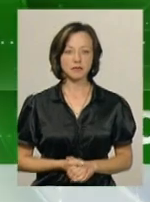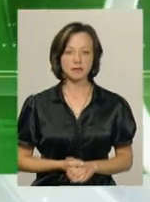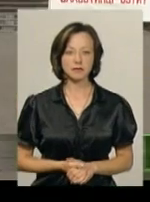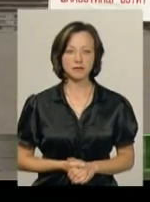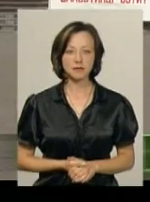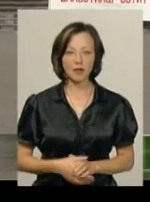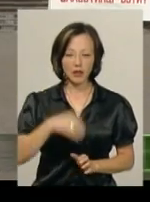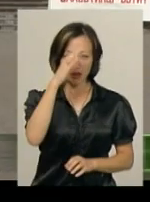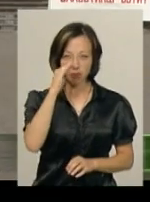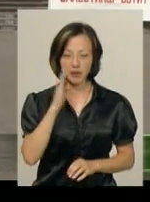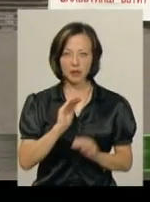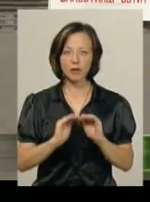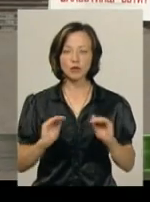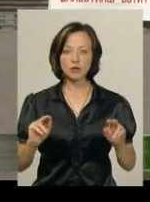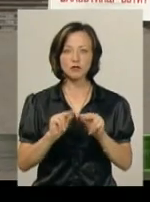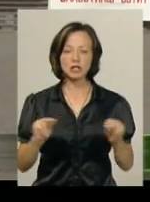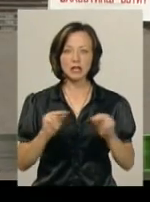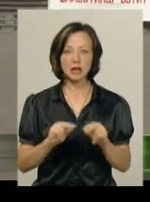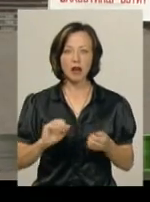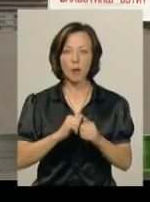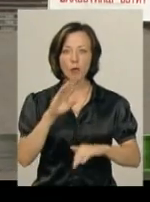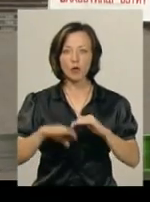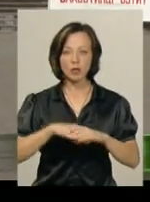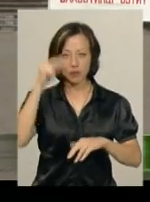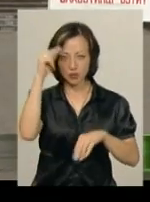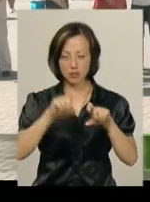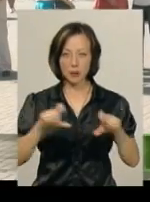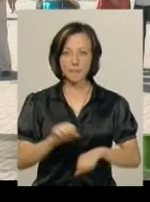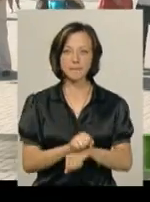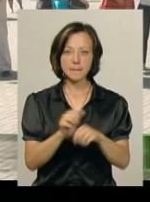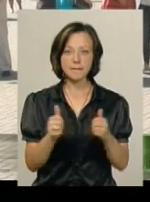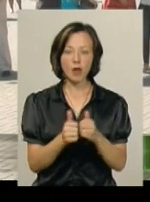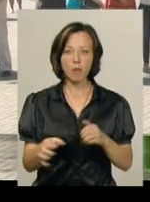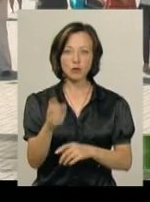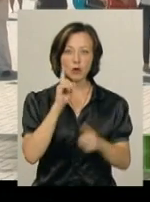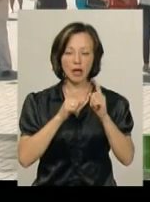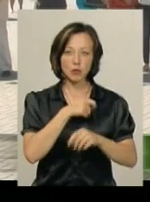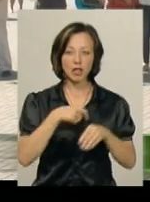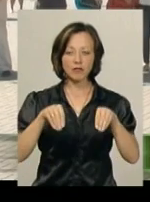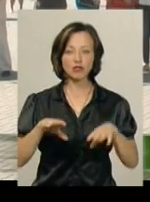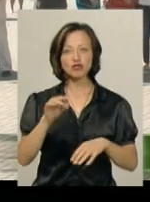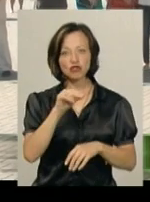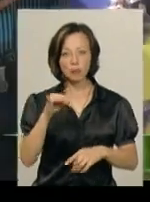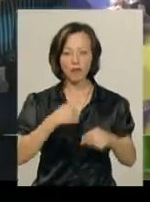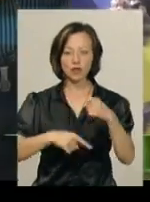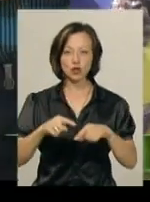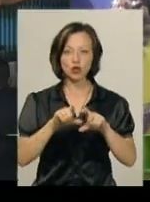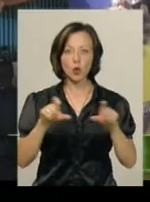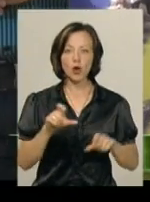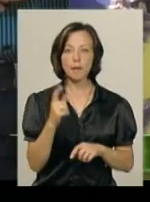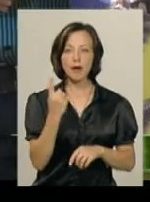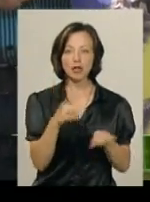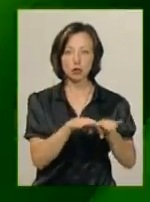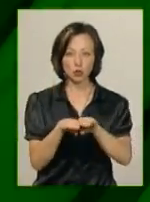Батьки учнів та вчителі Кам'янсь-Подільського навчального закладу мітингували під обласною радою, де депутати вирішували, чи повернути школі Славотинка